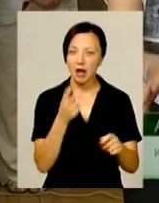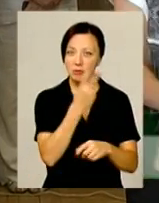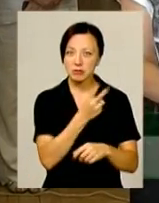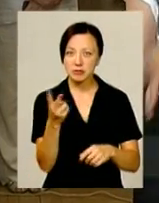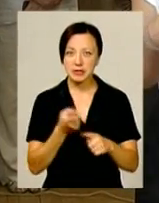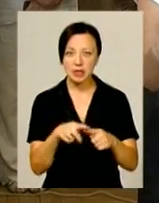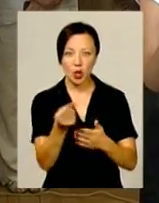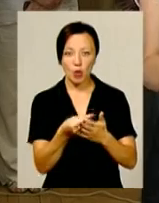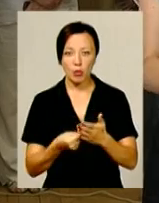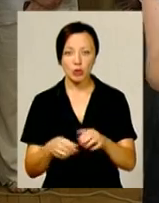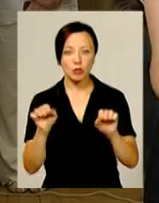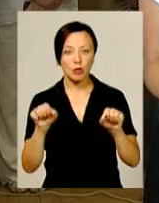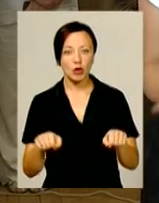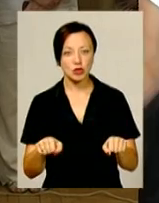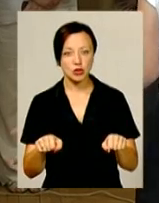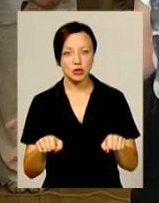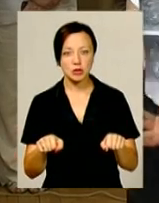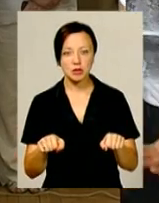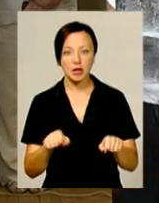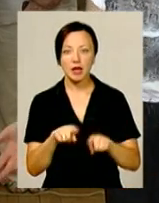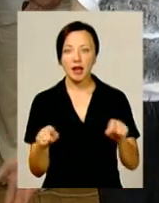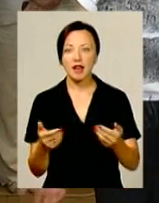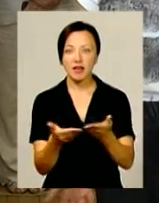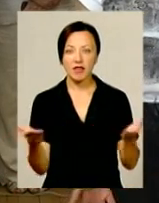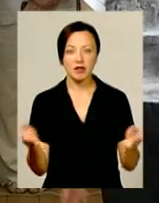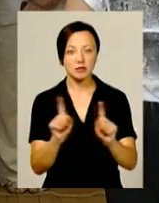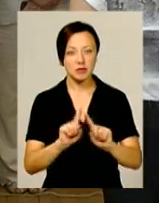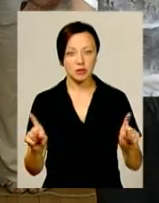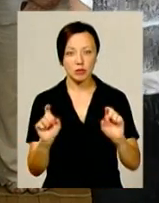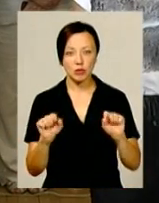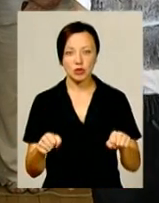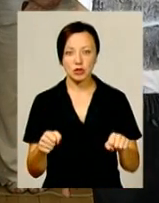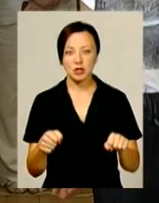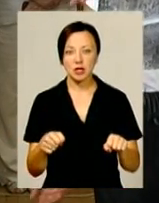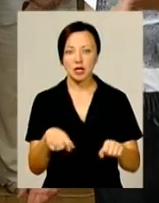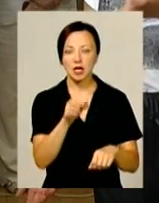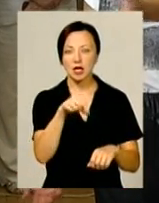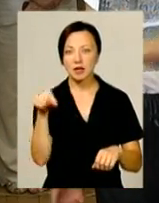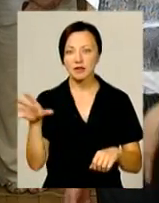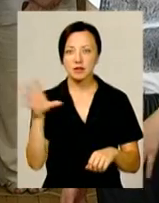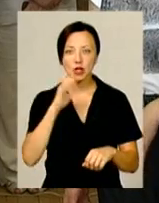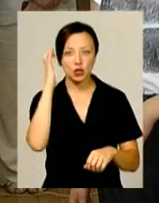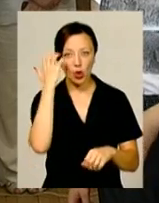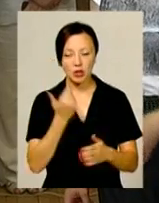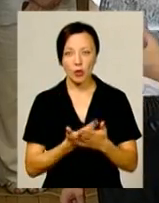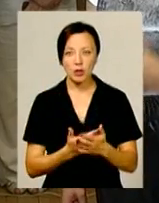робіт, до того, які ці роботи. Адже ці роботи можуть для деяких із вас бути трішки нетиповими. Тобто лінії, все чорне.